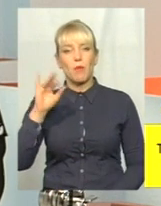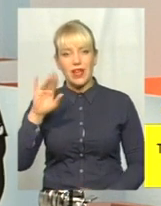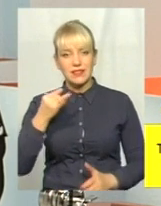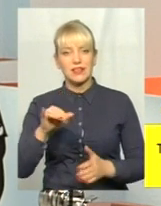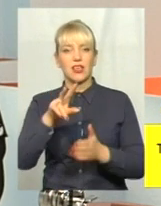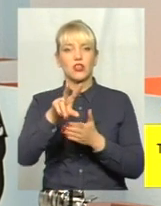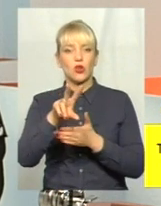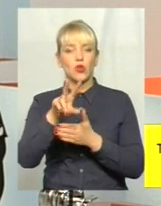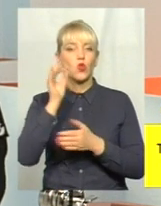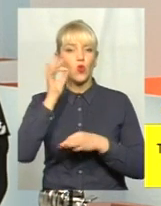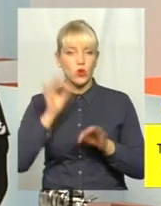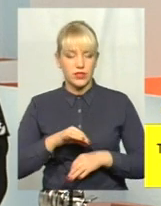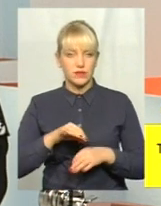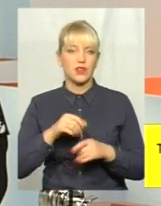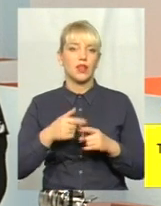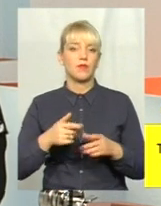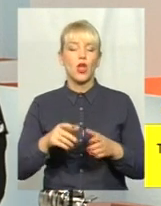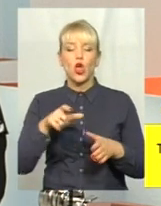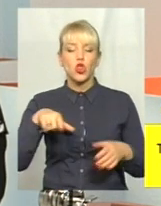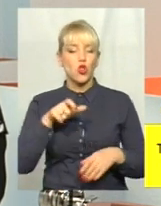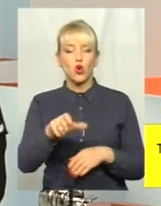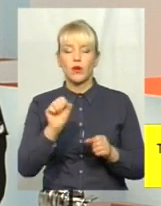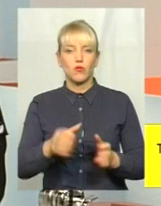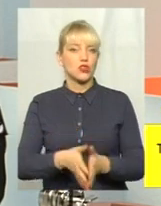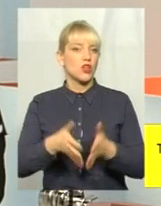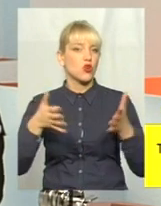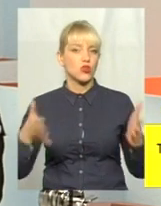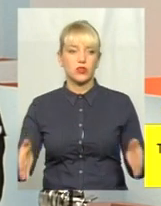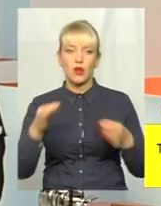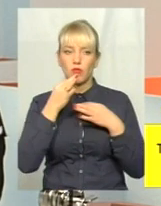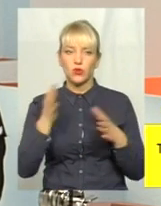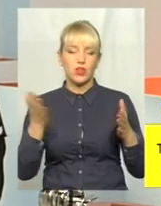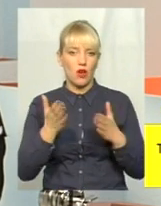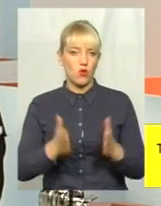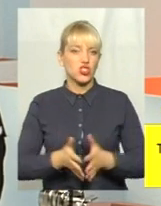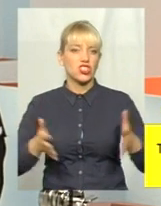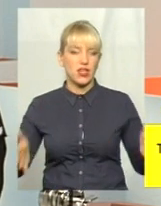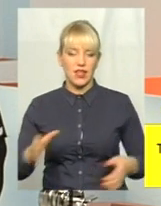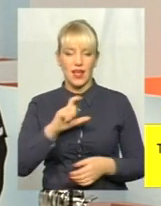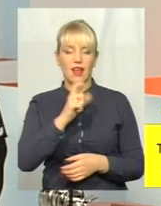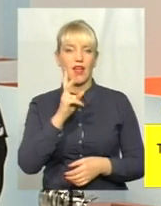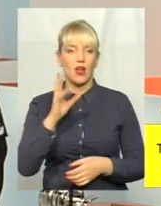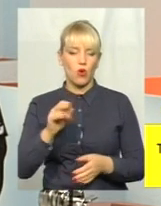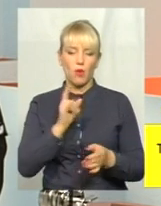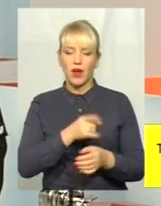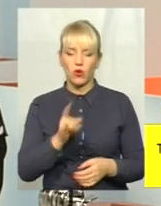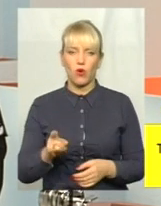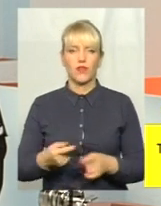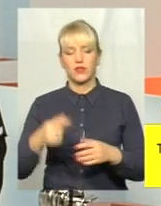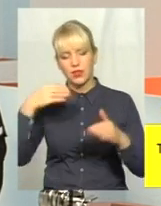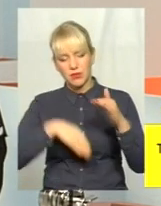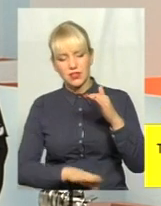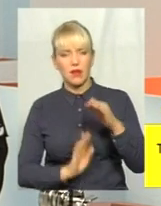проблеми. Тобто, дороги можна розширювати до будь-якої ширини. Екопарковки, парковки підземні,